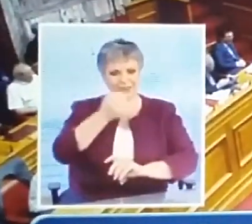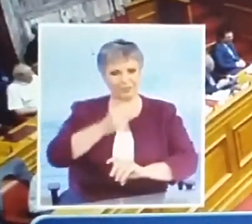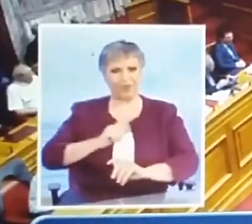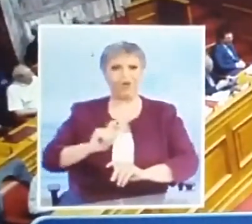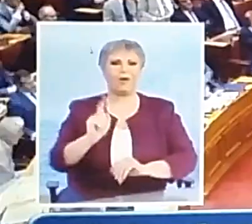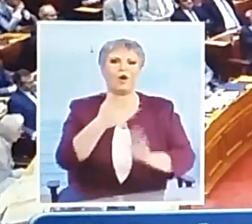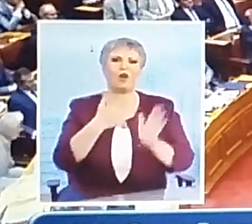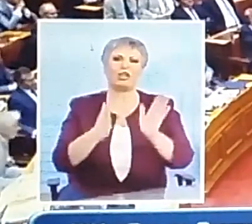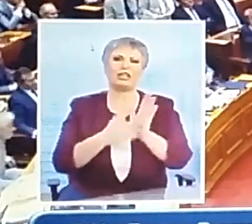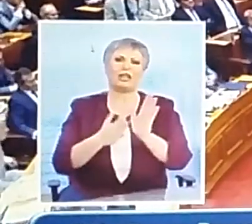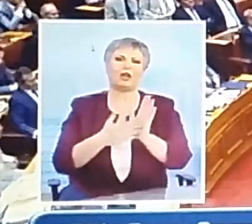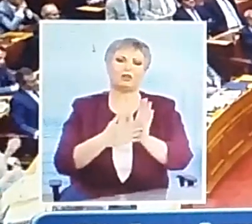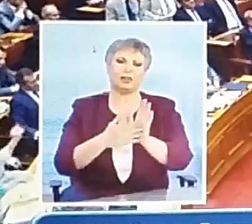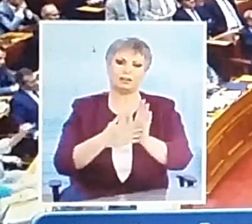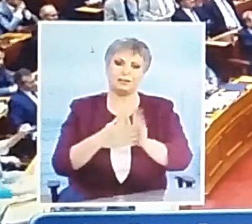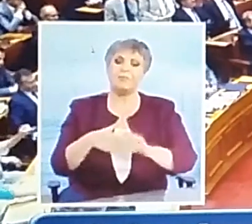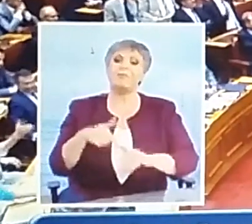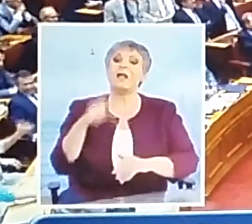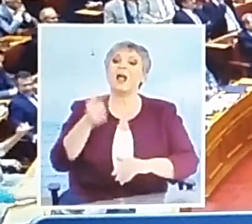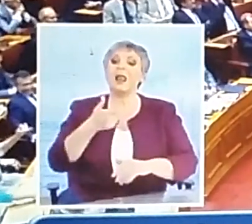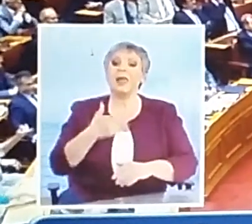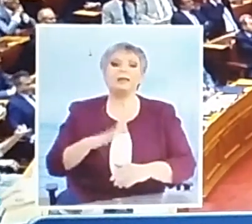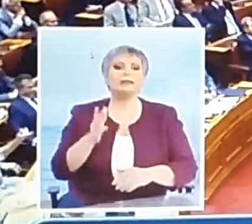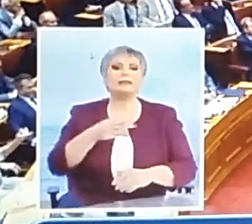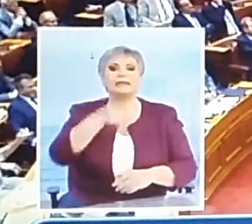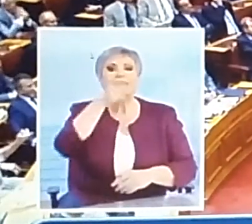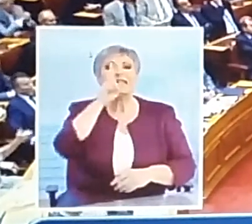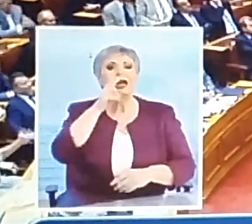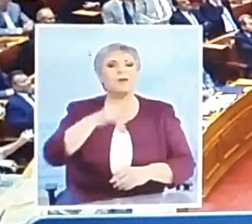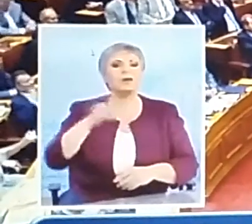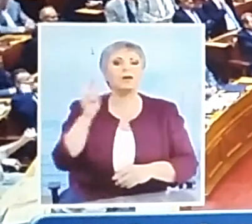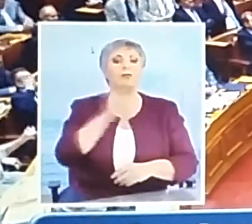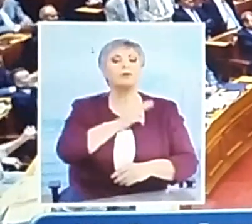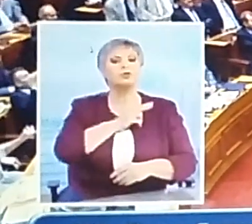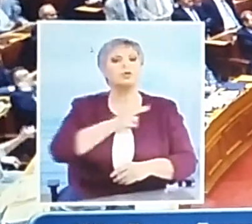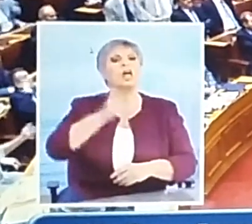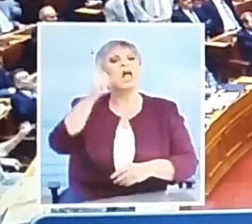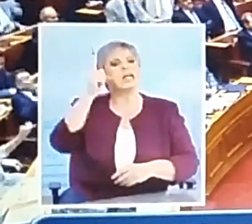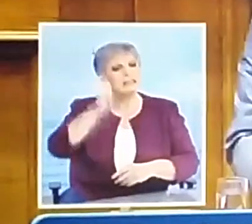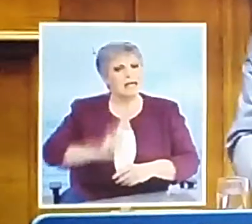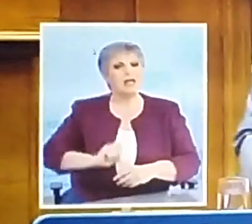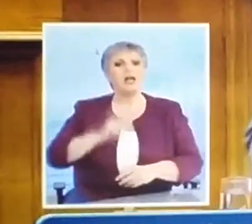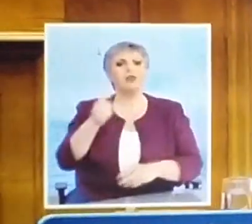Άρα, το συμπέρασμα είναι ότι η κυρία Μέρκελ ξέρει καλύτερα από εδώ, όσο από την ξέρω εγώ.